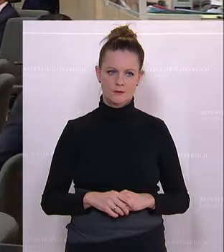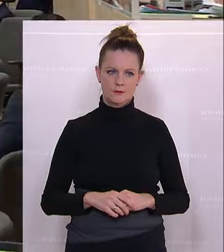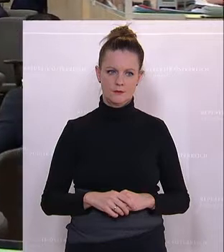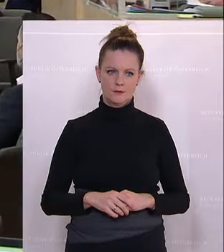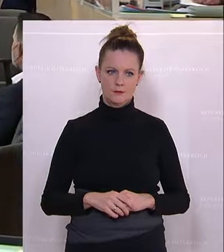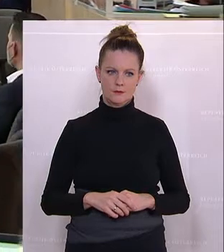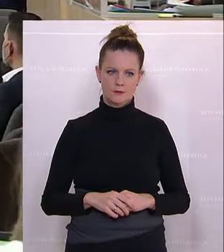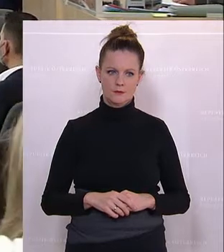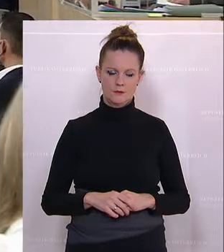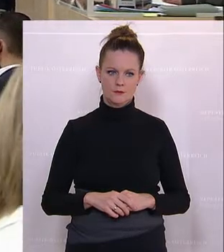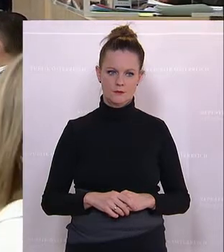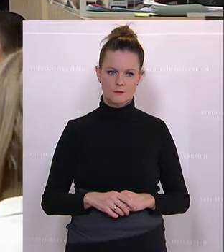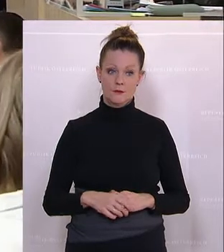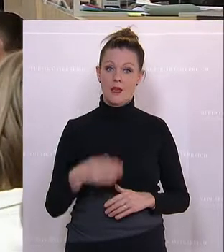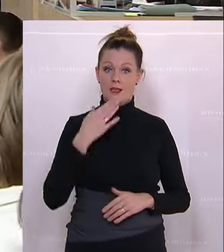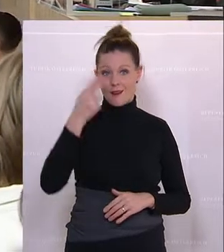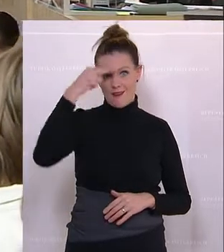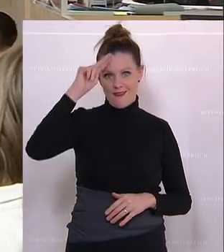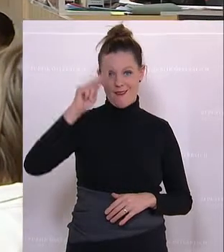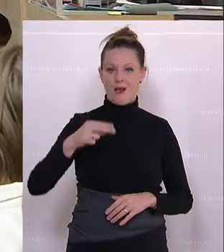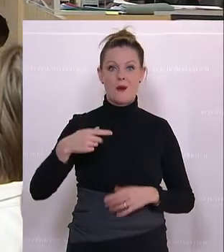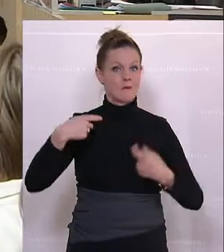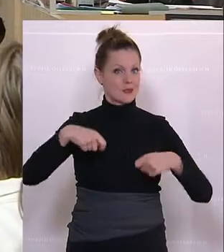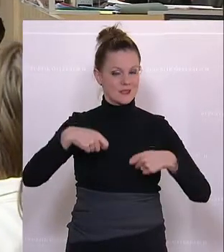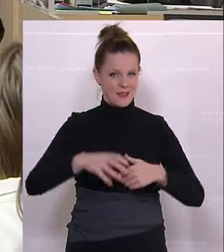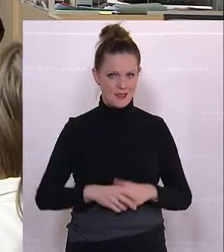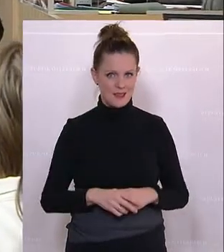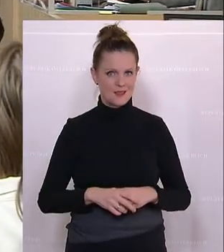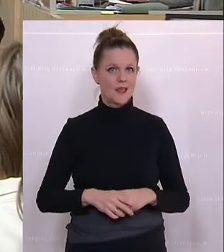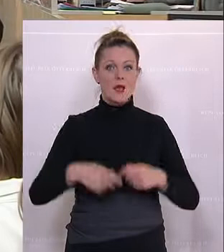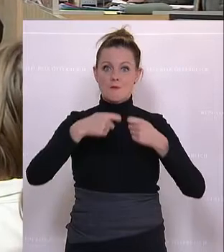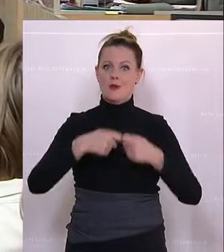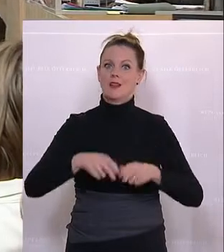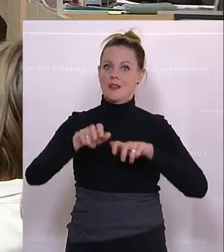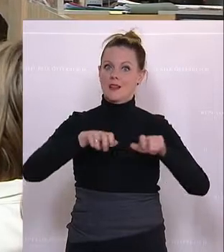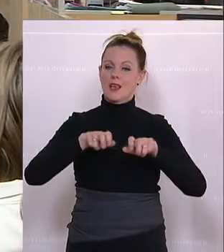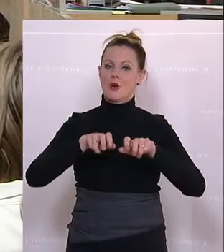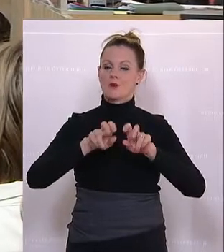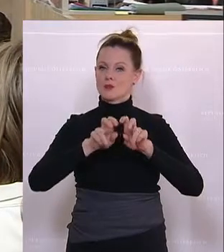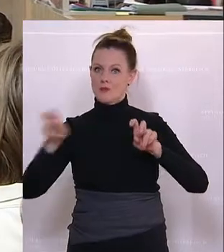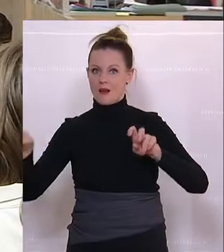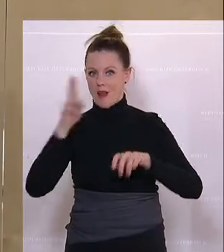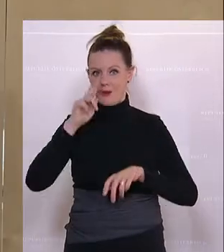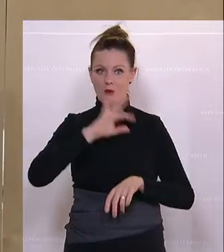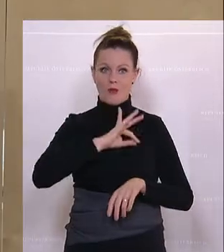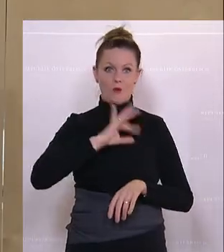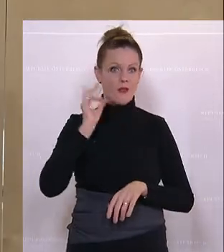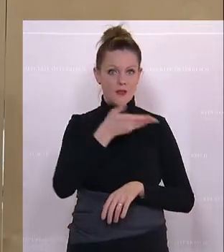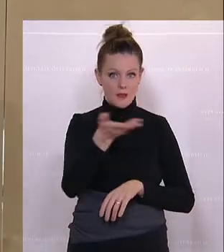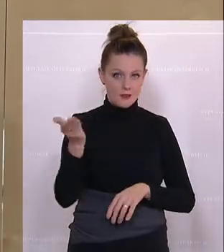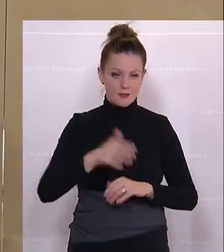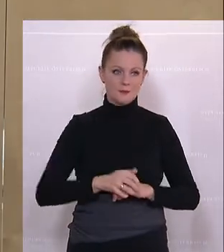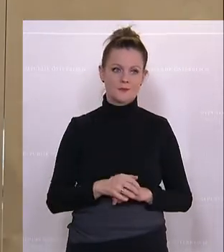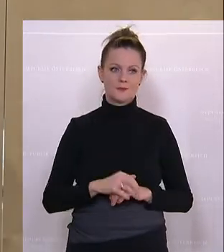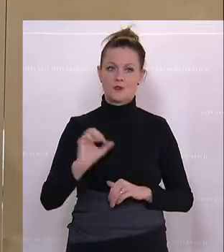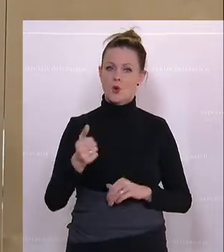Der nächste Redner ist ebenfalls von der Volkspartei Manfred Hofinger. Kolleginnen und Kollegen, ich möchte am Anfang ganz kurz